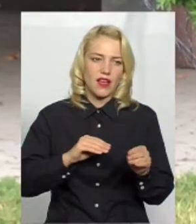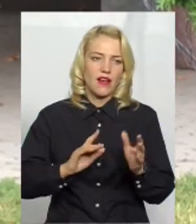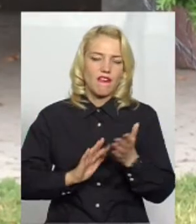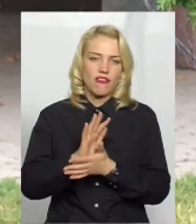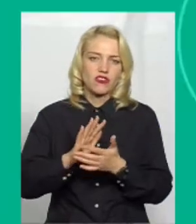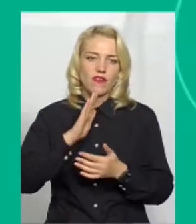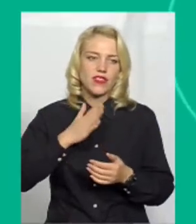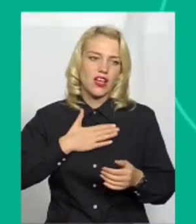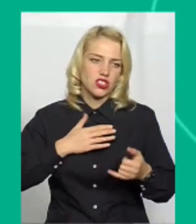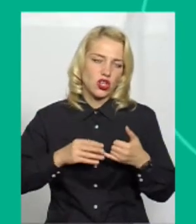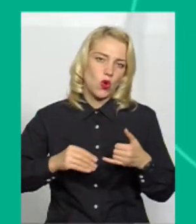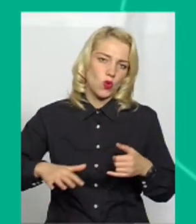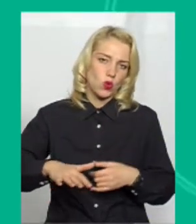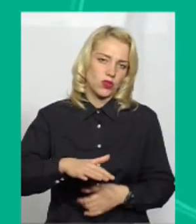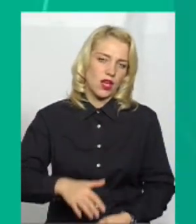додає Василь Новачук.